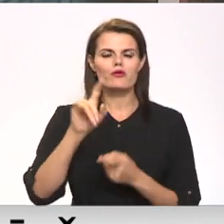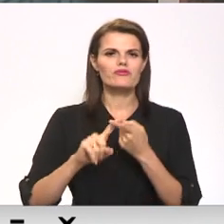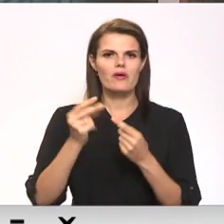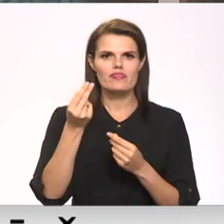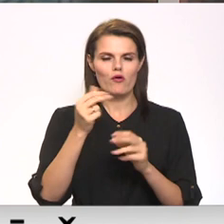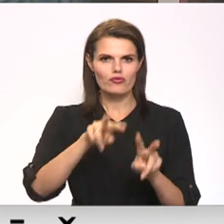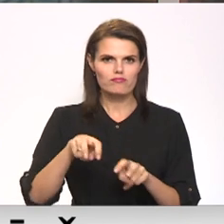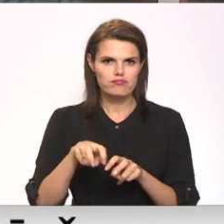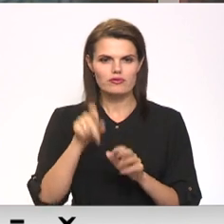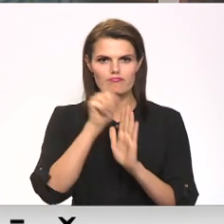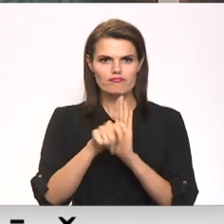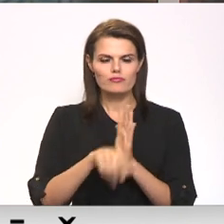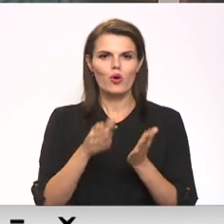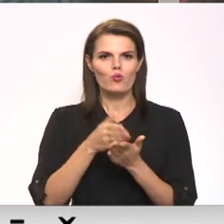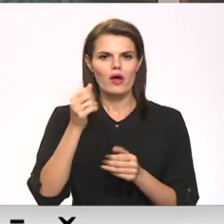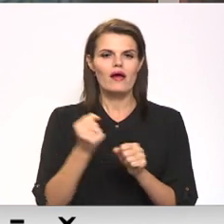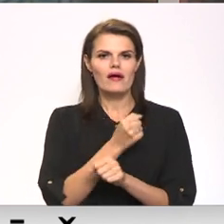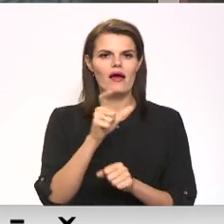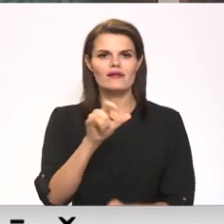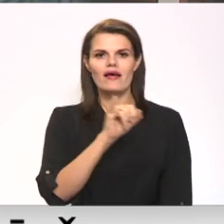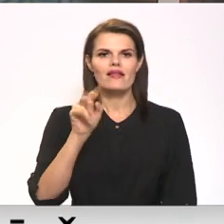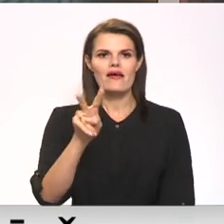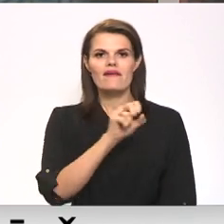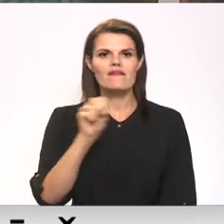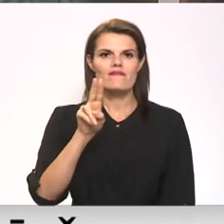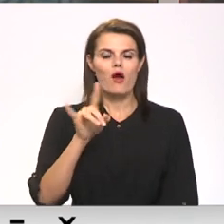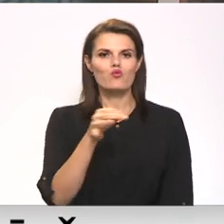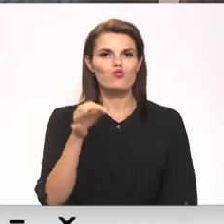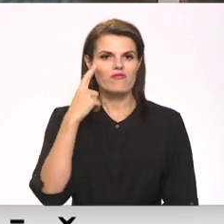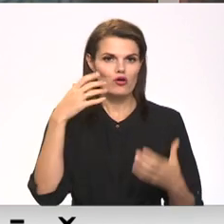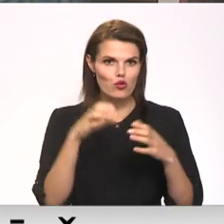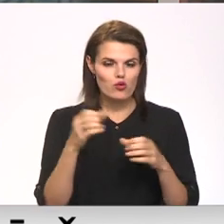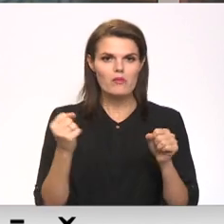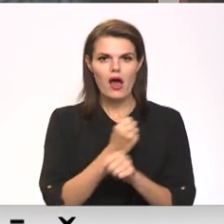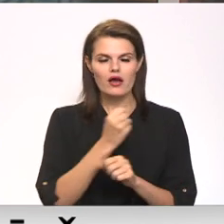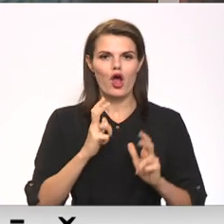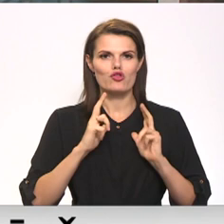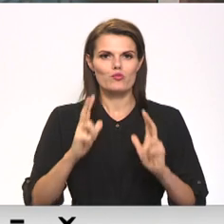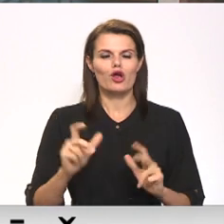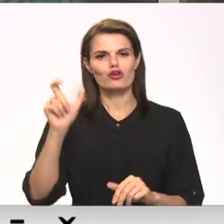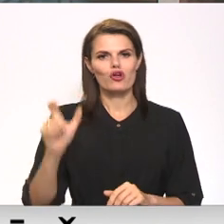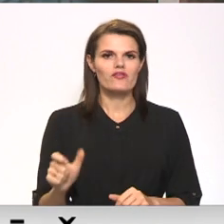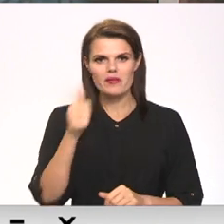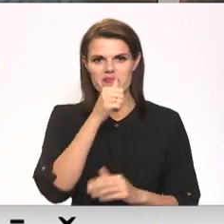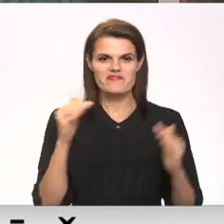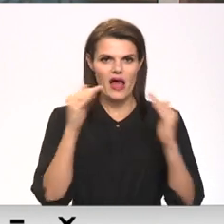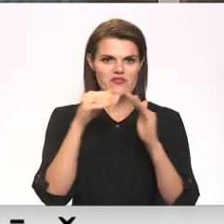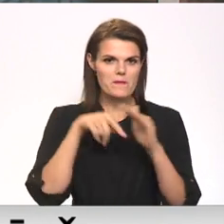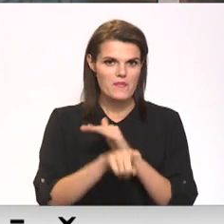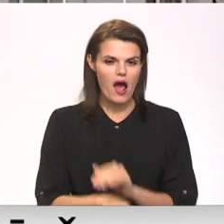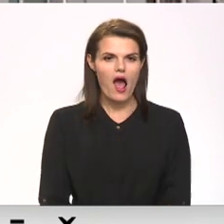Jo vēstīts krātīšana notika gan Līvāna novada domē, gan domas priekšsēdētāja Andra Vaivoda privātmājā.